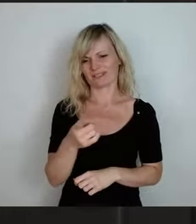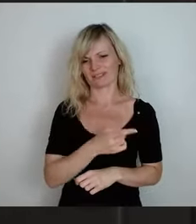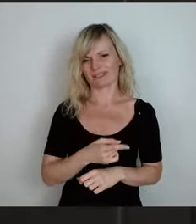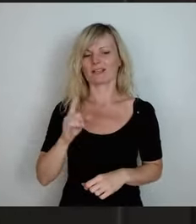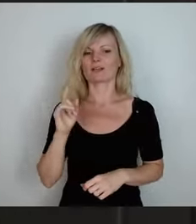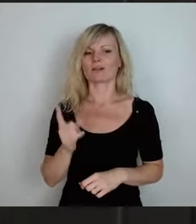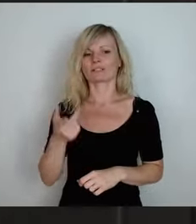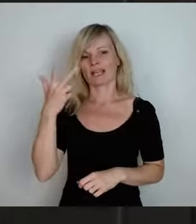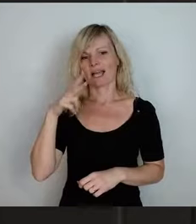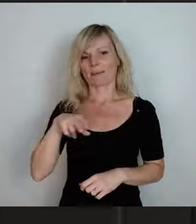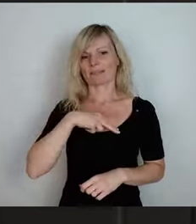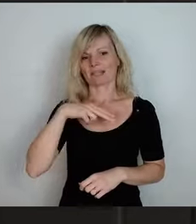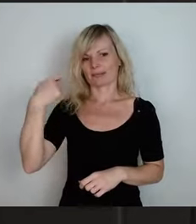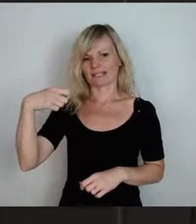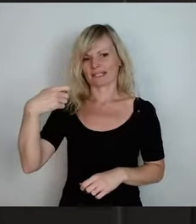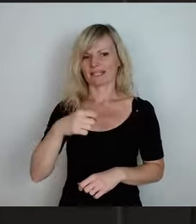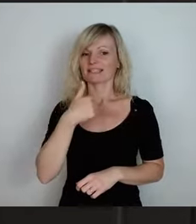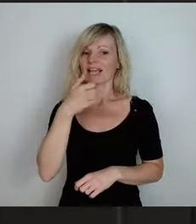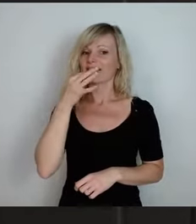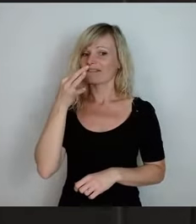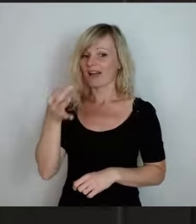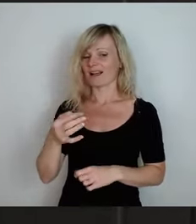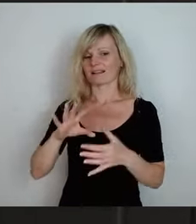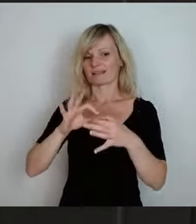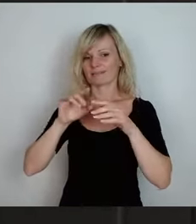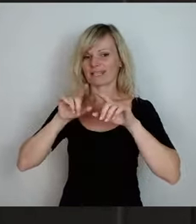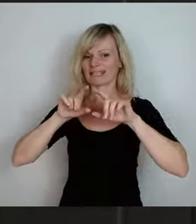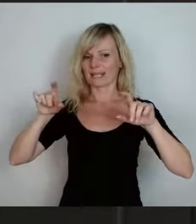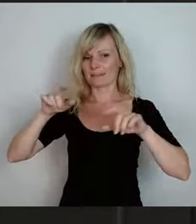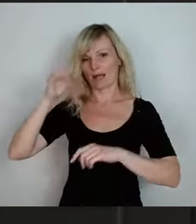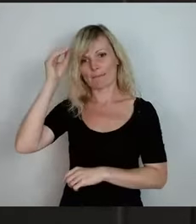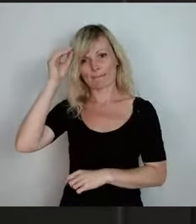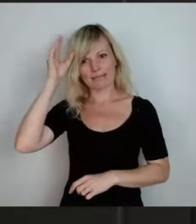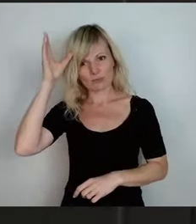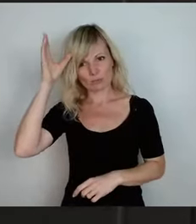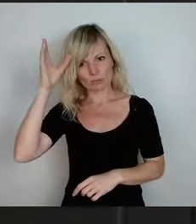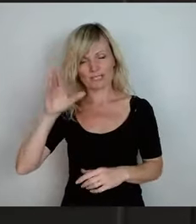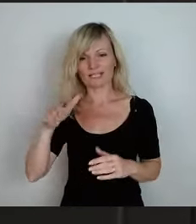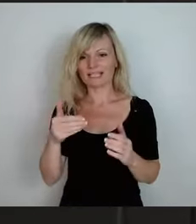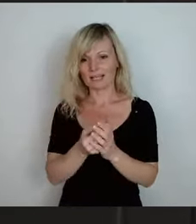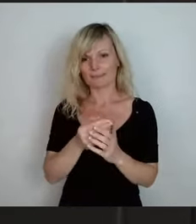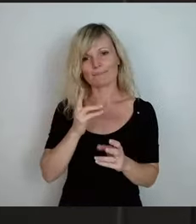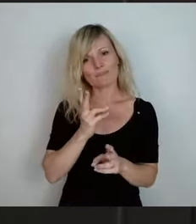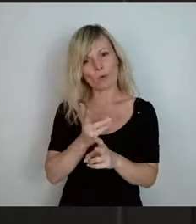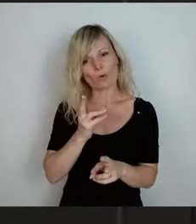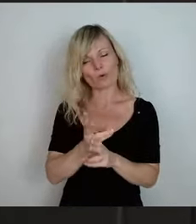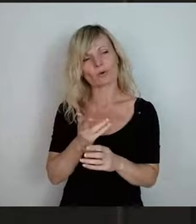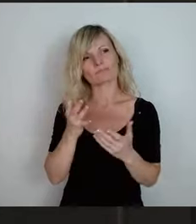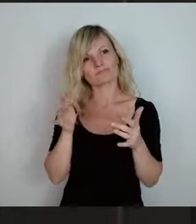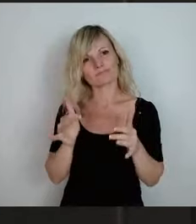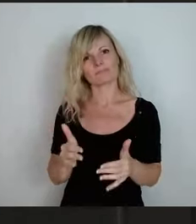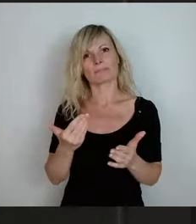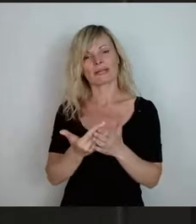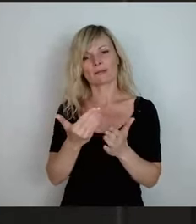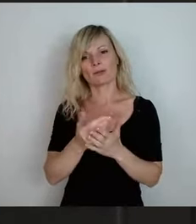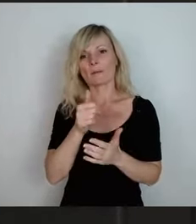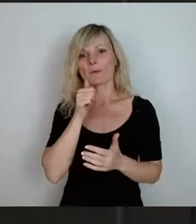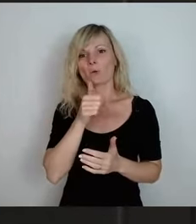Ministerpräsidenten habe ich noch mal eine Frage um die Bildung. Es gibt ja immer noch Berufe, die keine Vergütung kriegen.